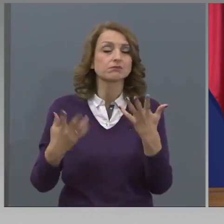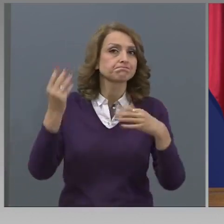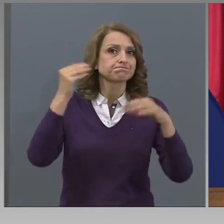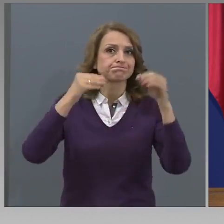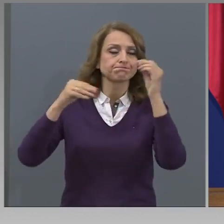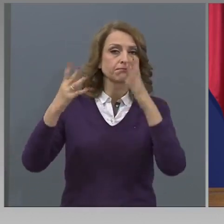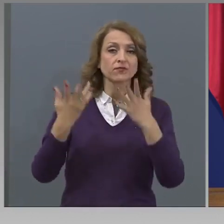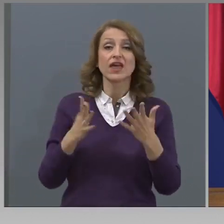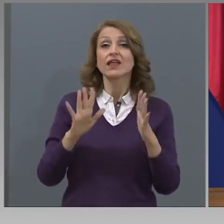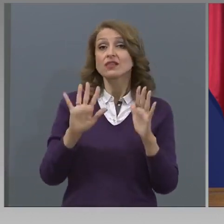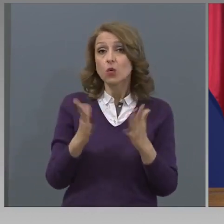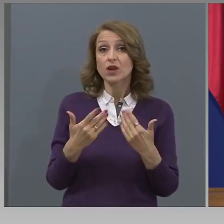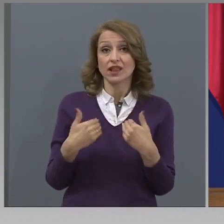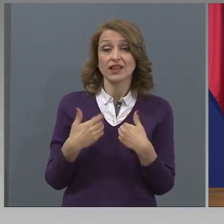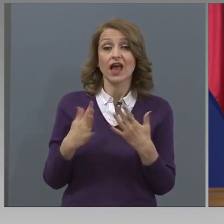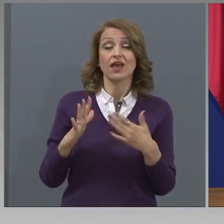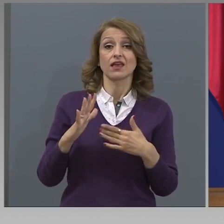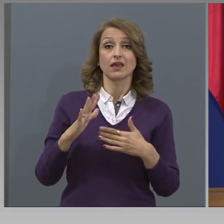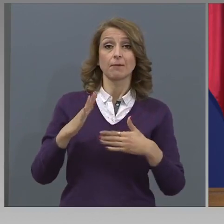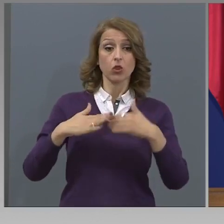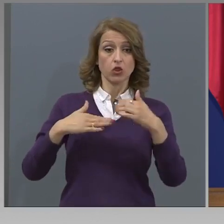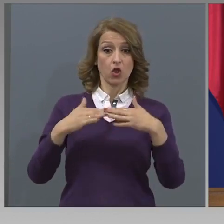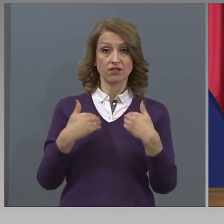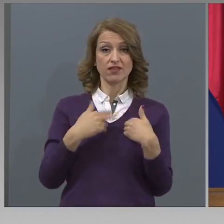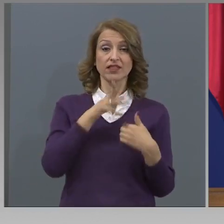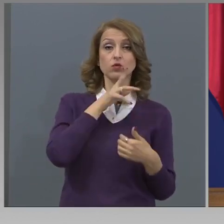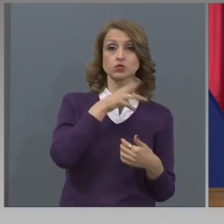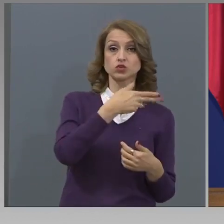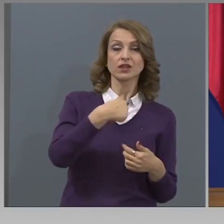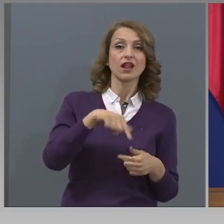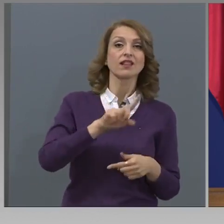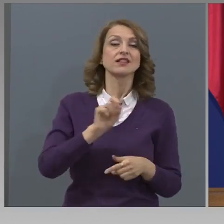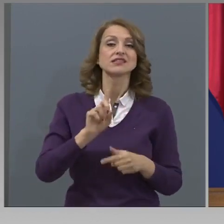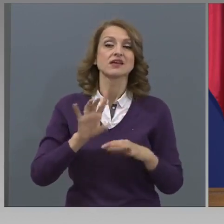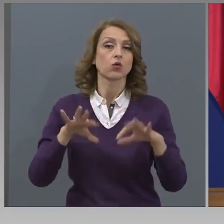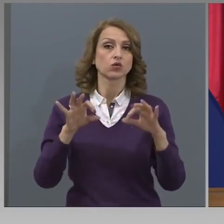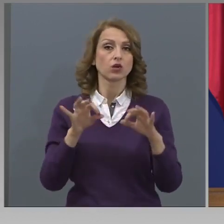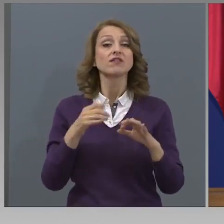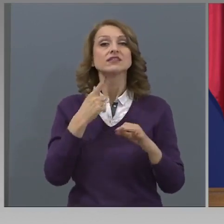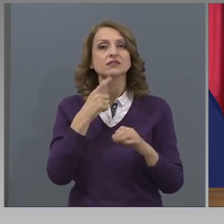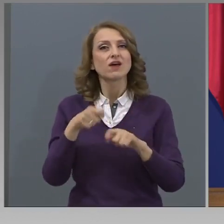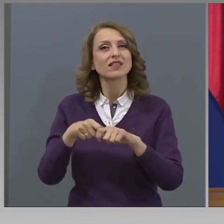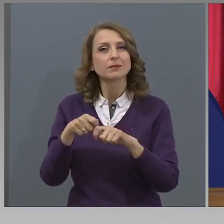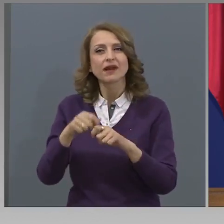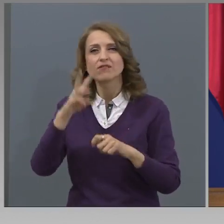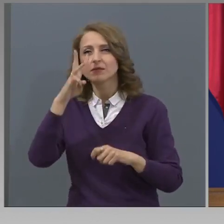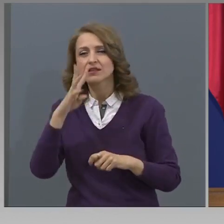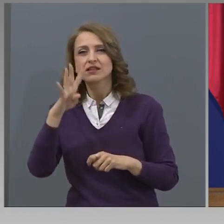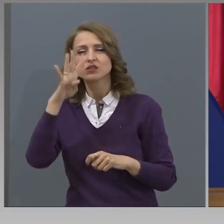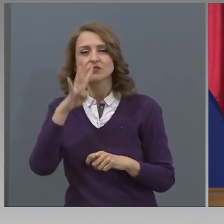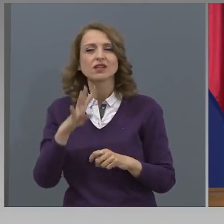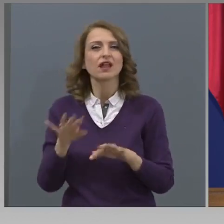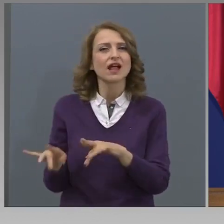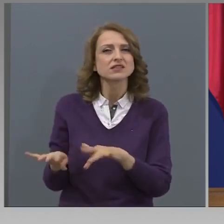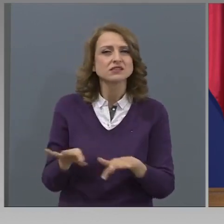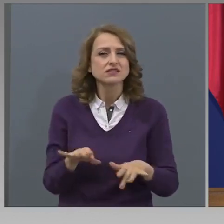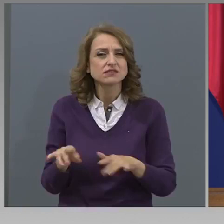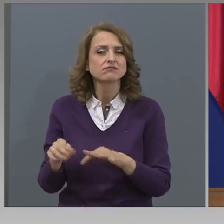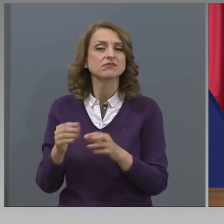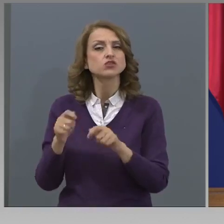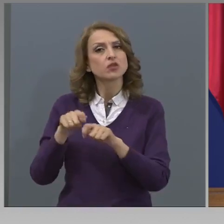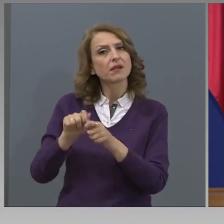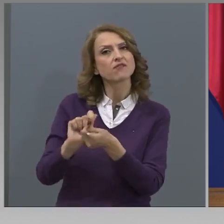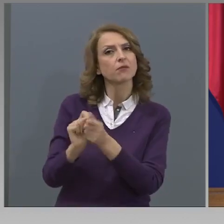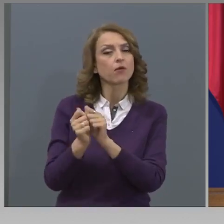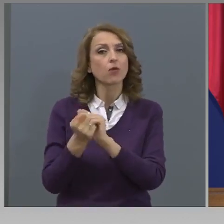Дори най-подготвените учители не могат да ги подготвят за това. За това стартирахме компютърно моделиране в 3-ти и 4-ти клас. То ще продължи, ще направим промяна в